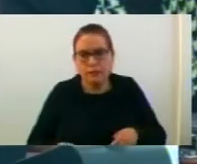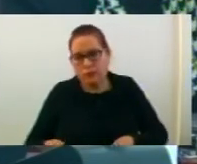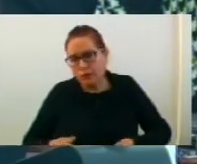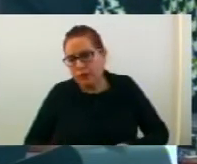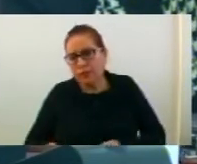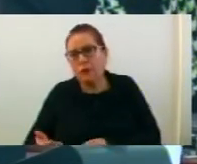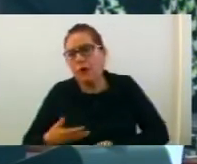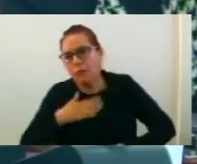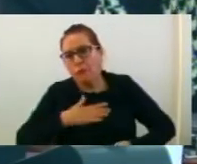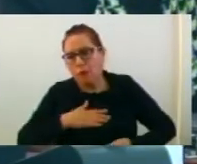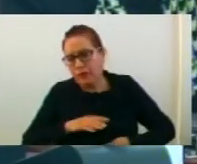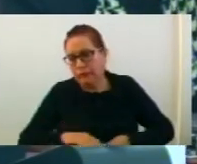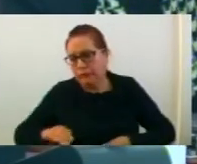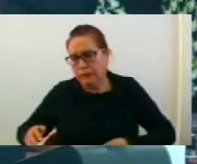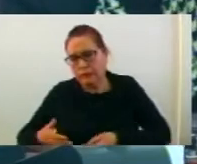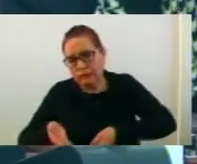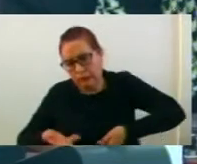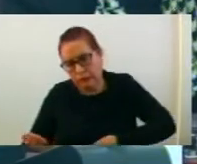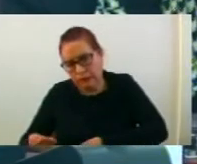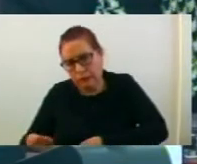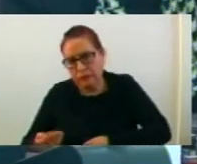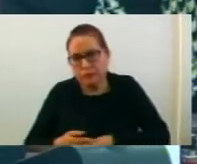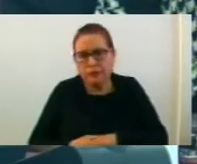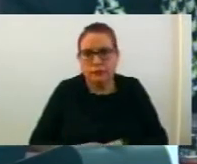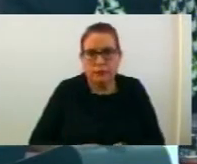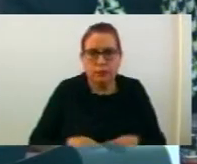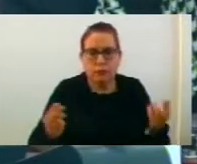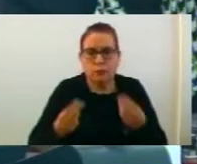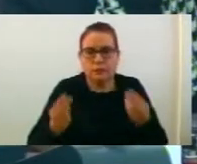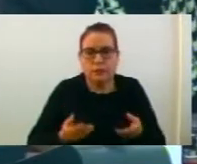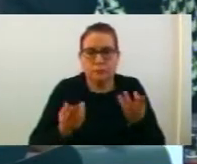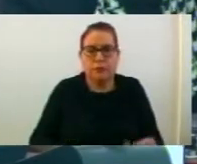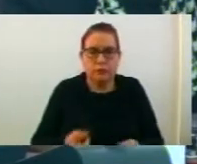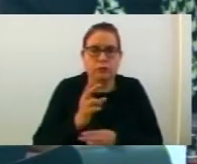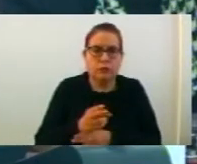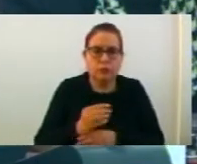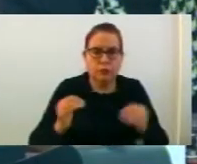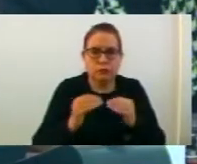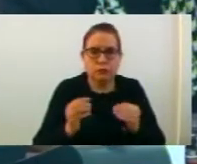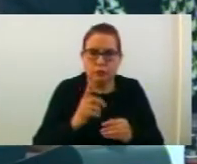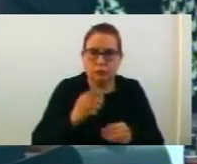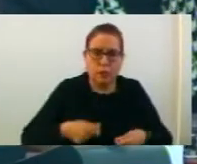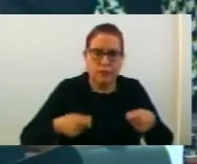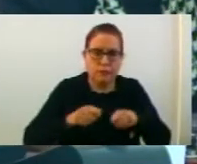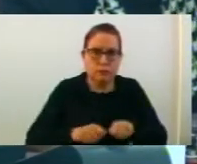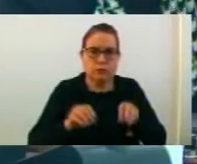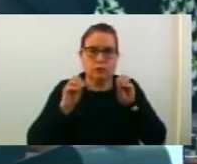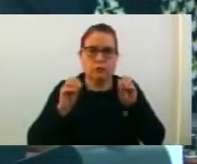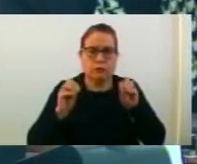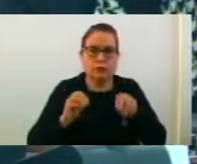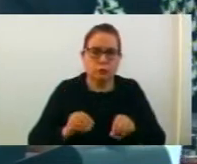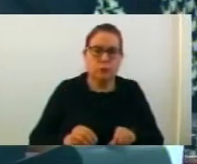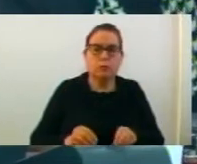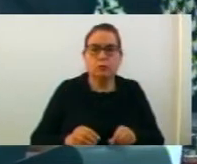наталитетот во Обштината. Комисијата ја поддржува ова предлог-отлука и едногласно донесе заклучук со кој на Советот му